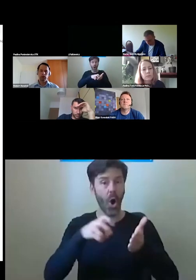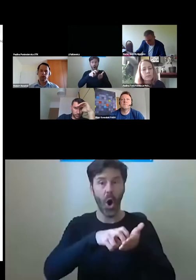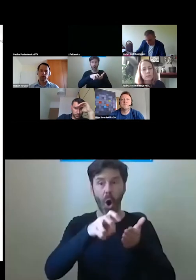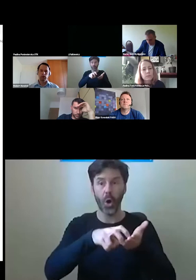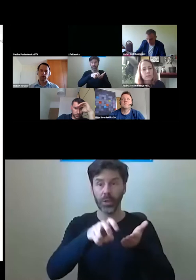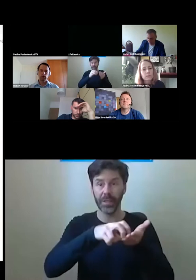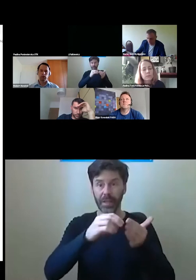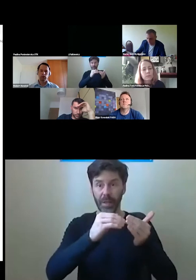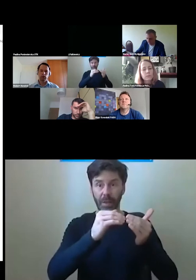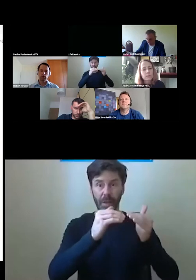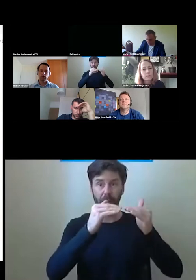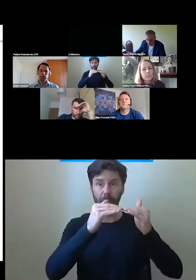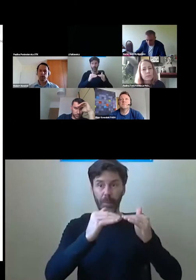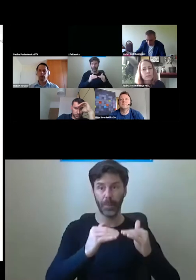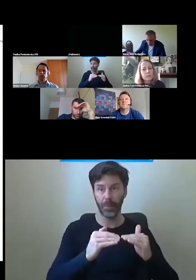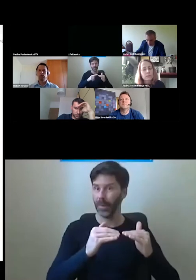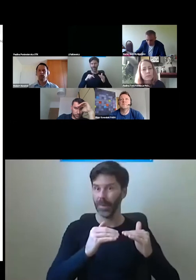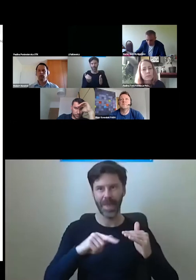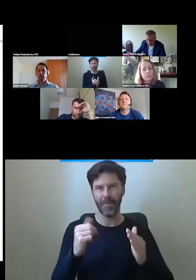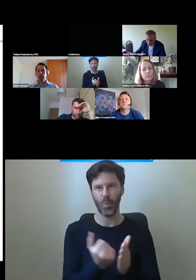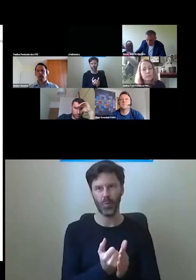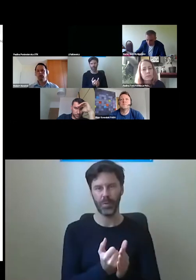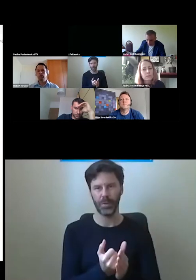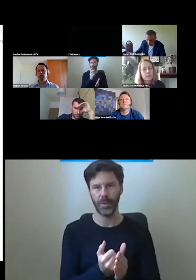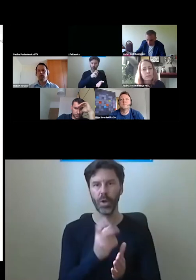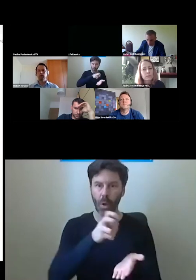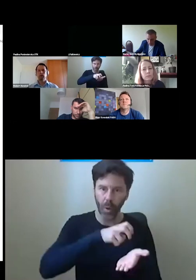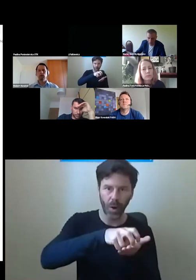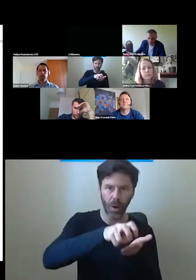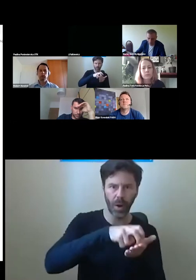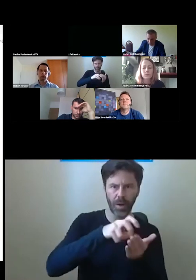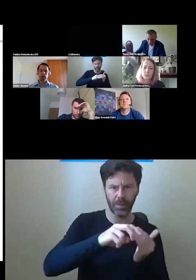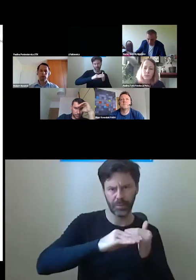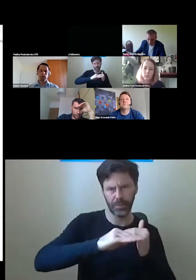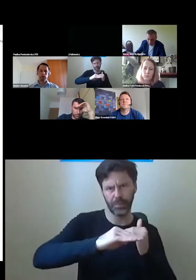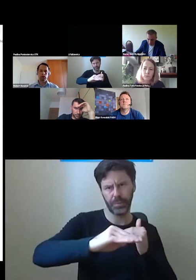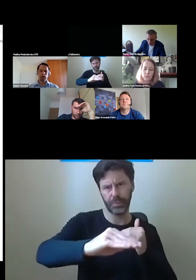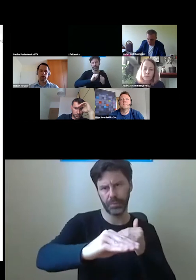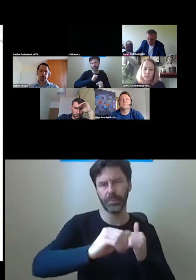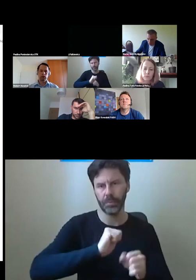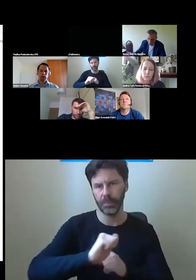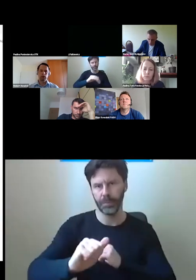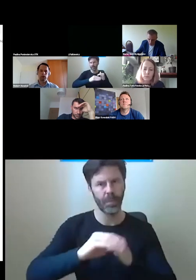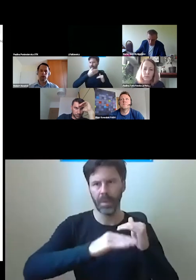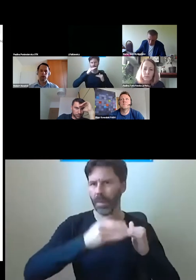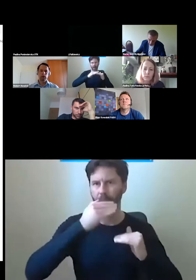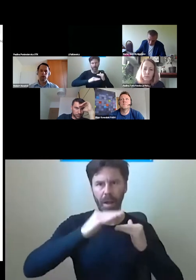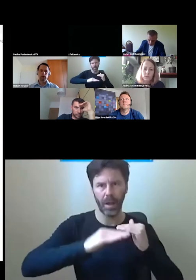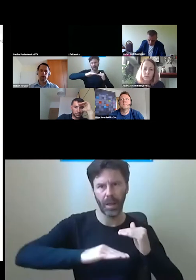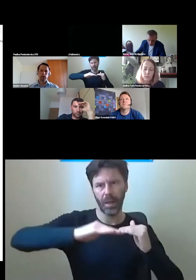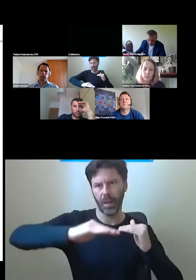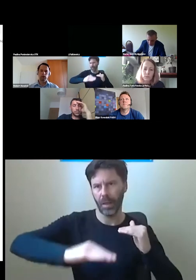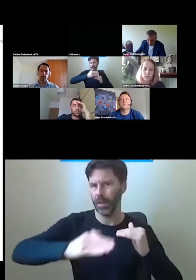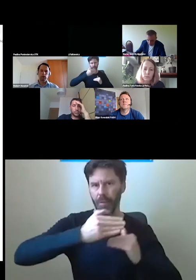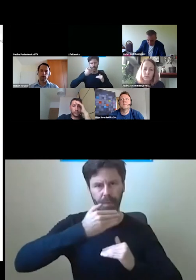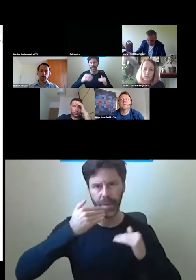osoba idąca wzdłuż chodnika ma tutaj zapewnioną stałą wysokość też nie musi pokonywać jakichś dziwnych różnic wysokości. Wiadomo, to